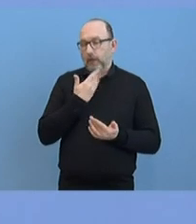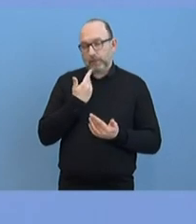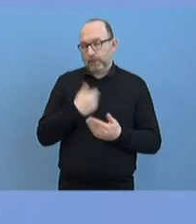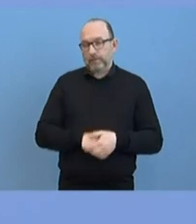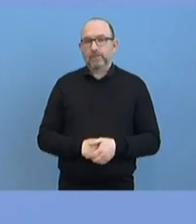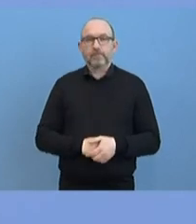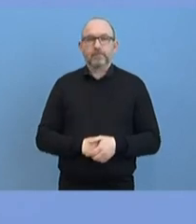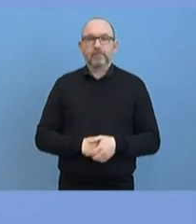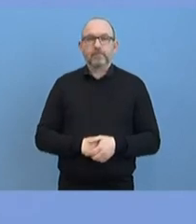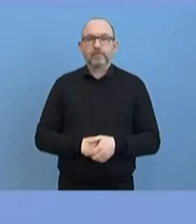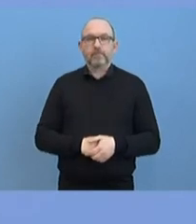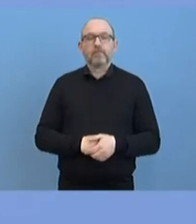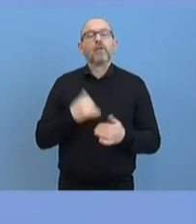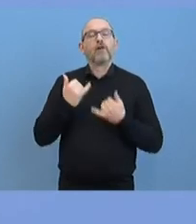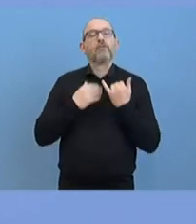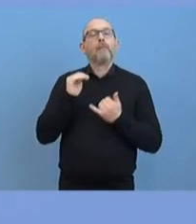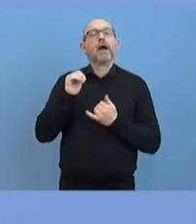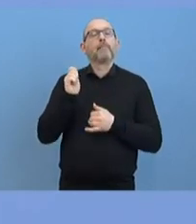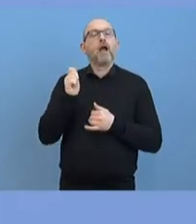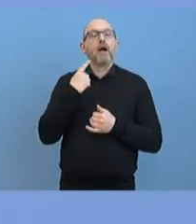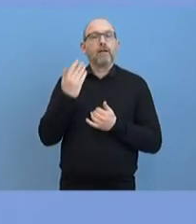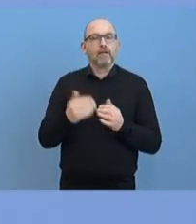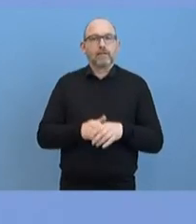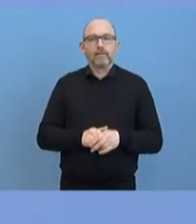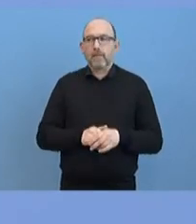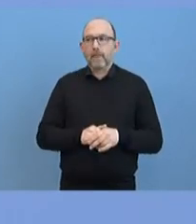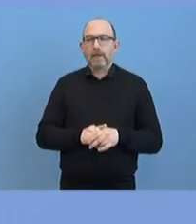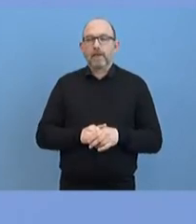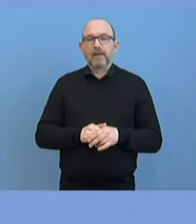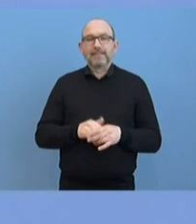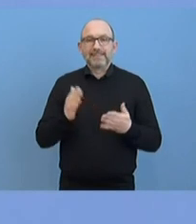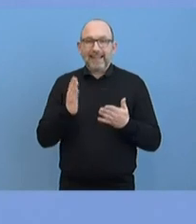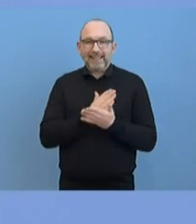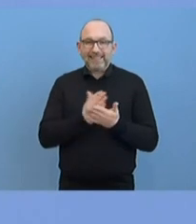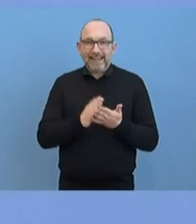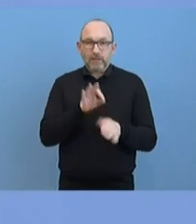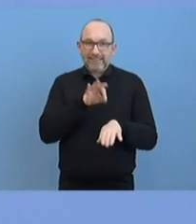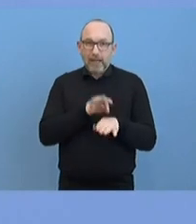Dann Frau Markmeyer nochmal, bitte. Ja, ich hätte gerne noch den Zeitpunkt der Entscheidung und die Begründung.